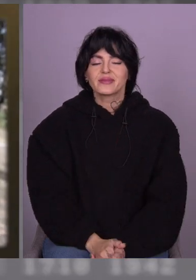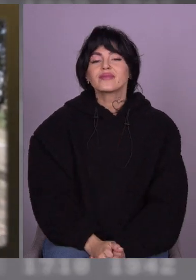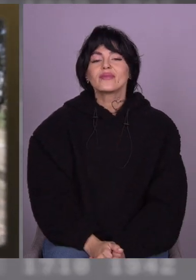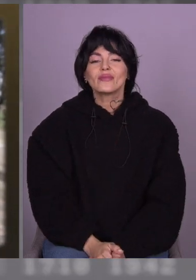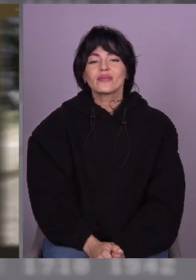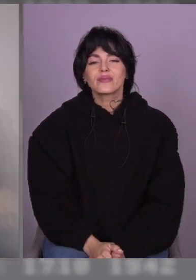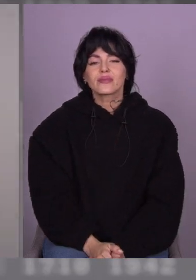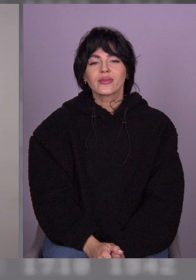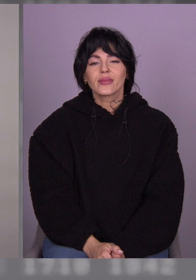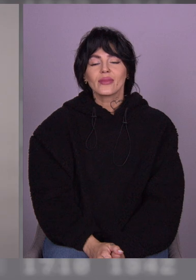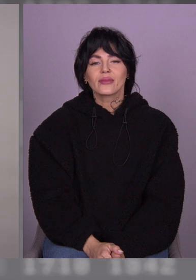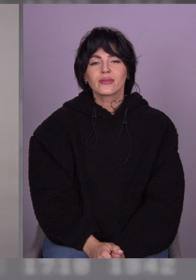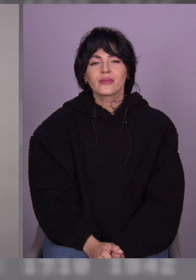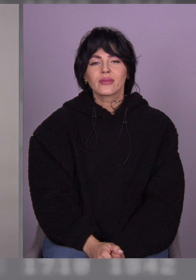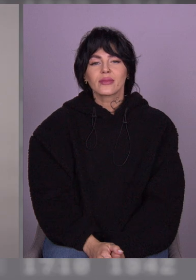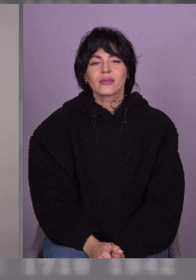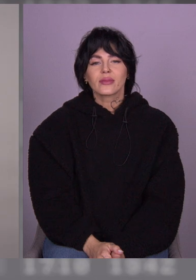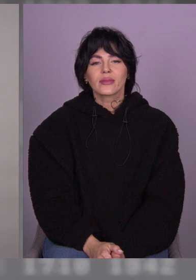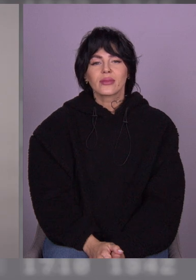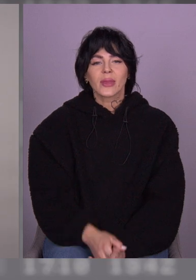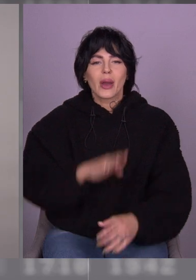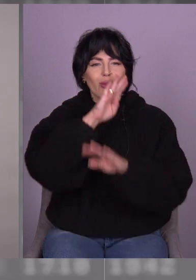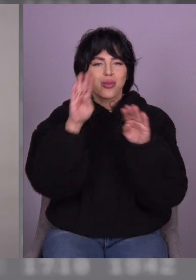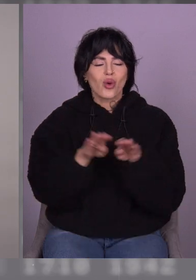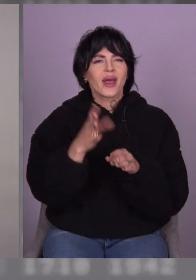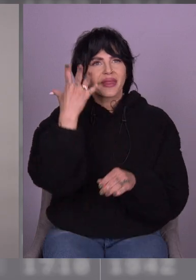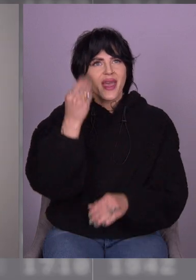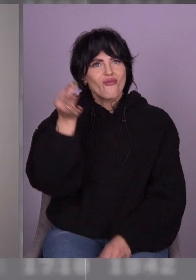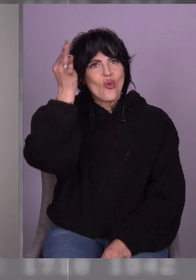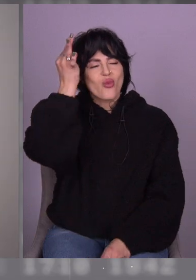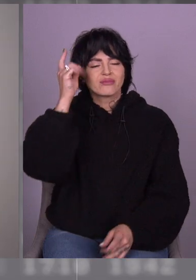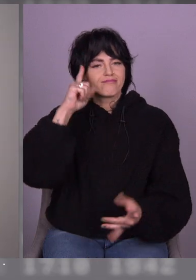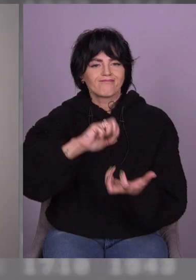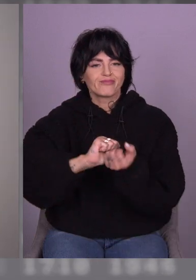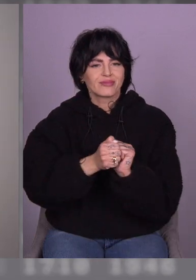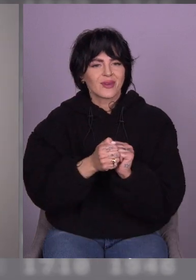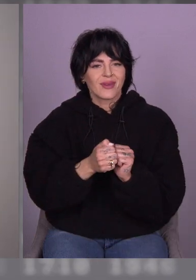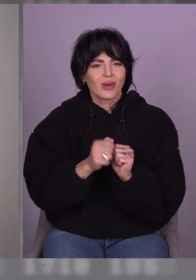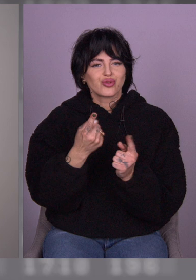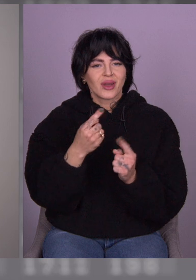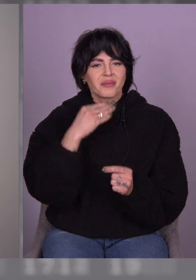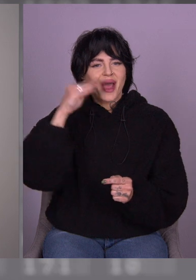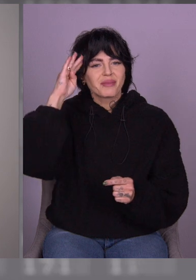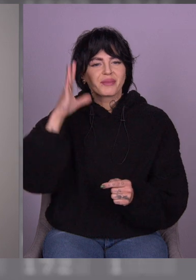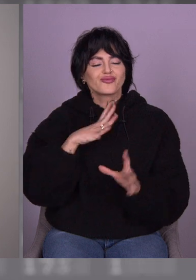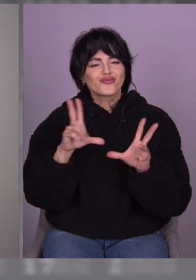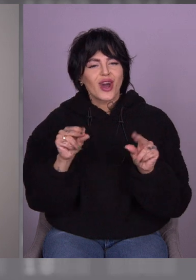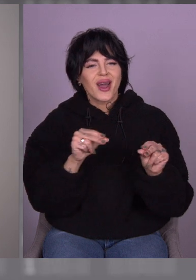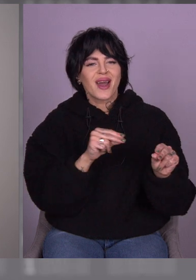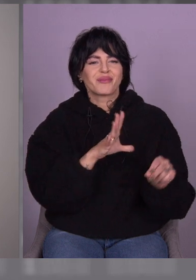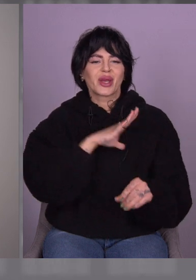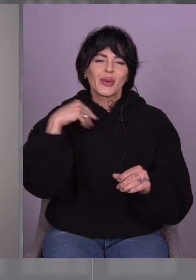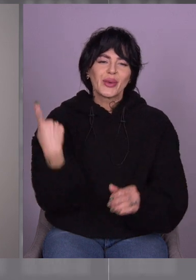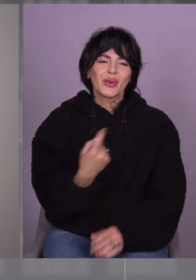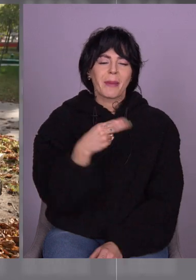красива вона. І це був такий день, мені він дуже запам'ятався. Думаю, що тато дуже був щасливий, що він з нами